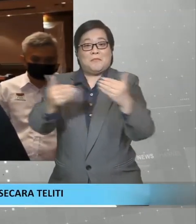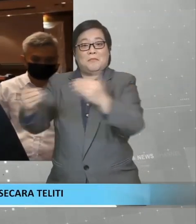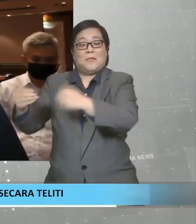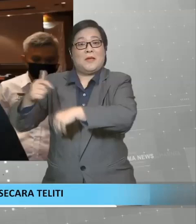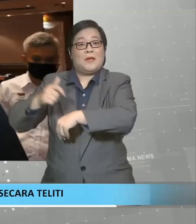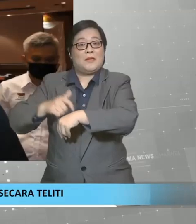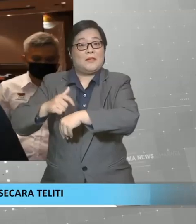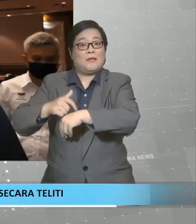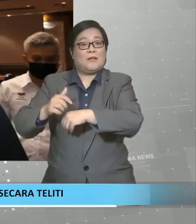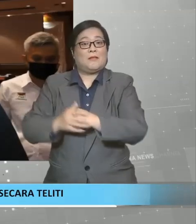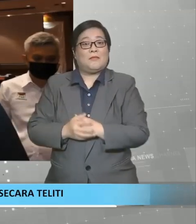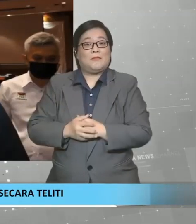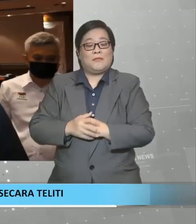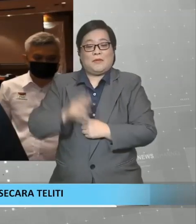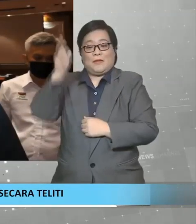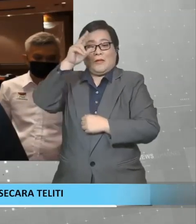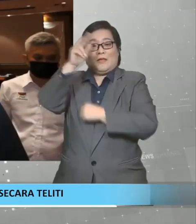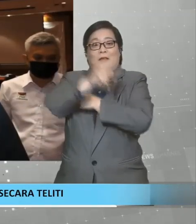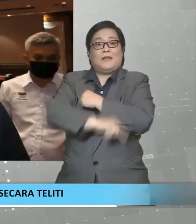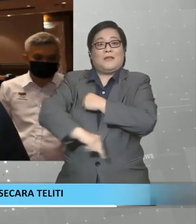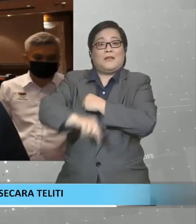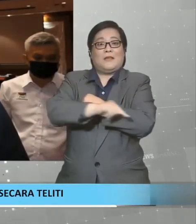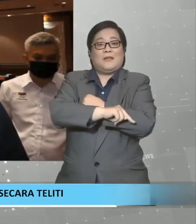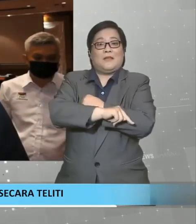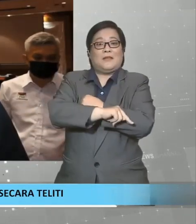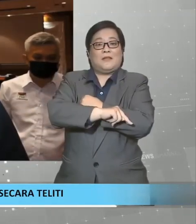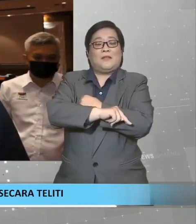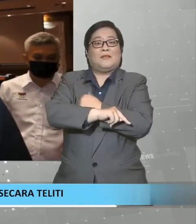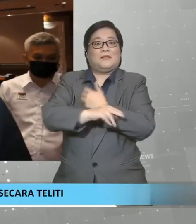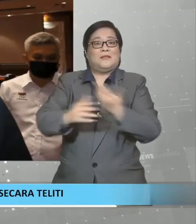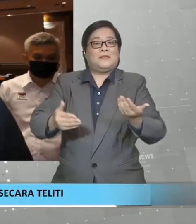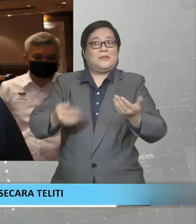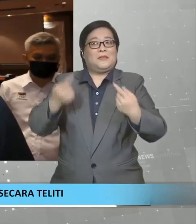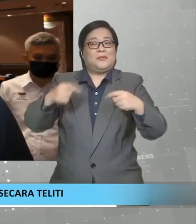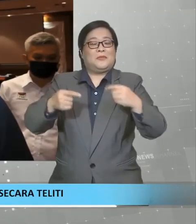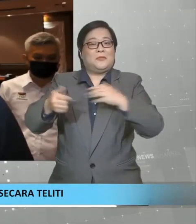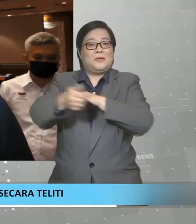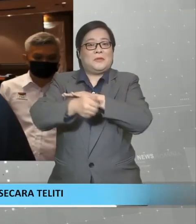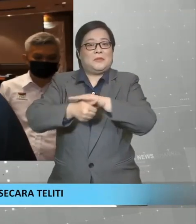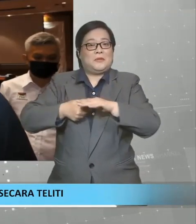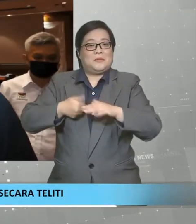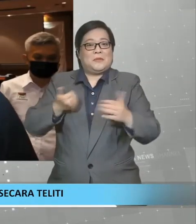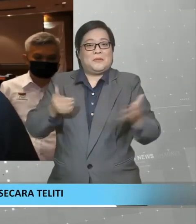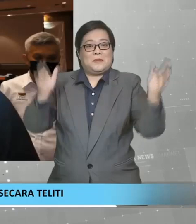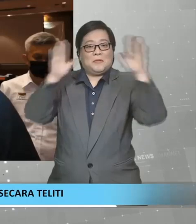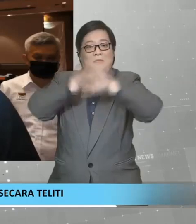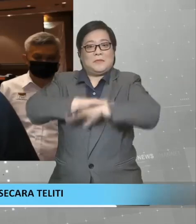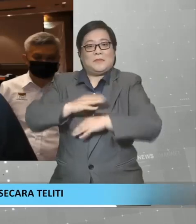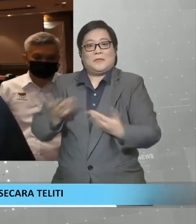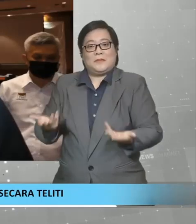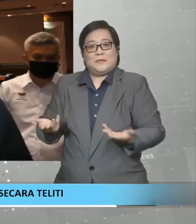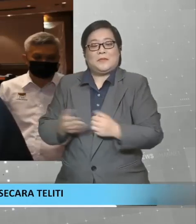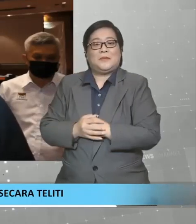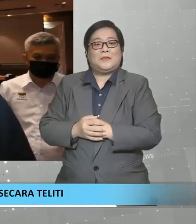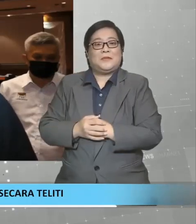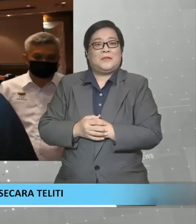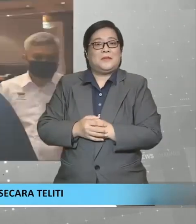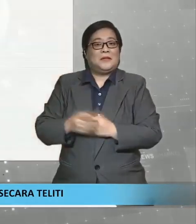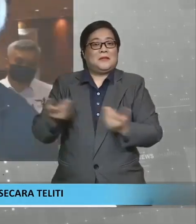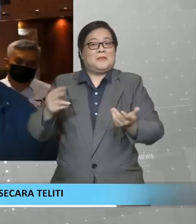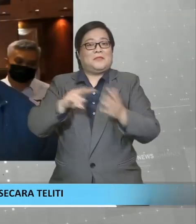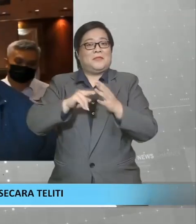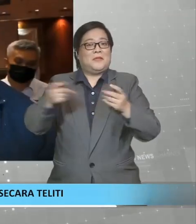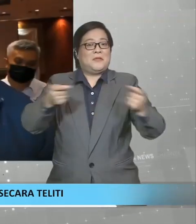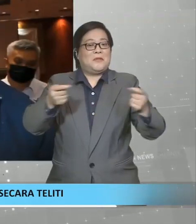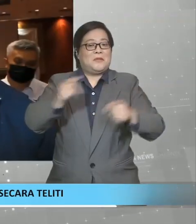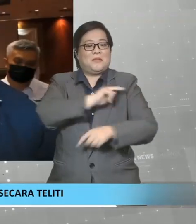kerajaan negeri Sarawak GPS ini nak berselindung di bawah darurat ini.